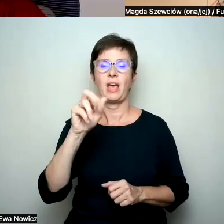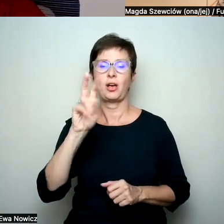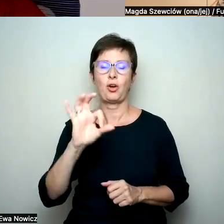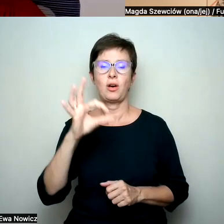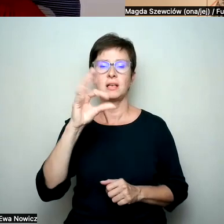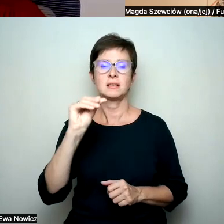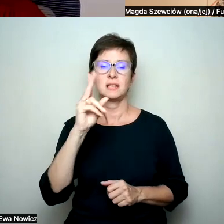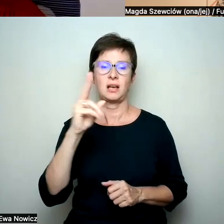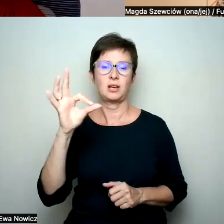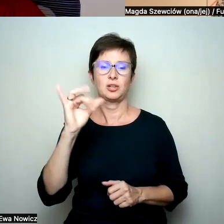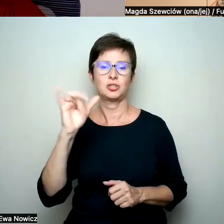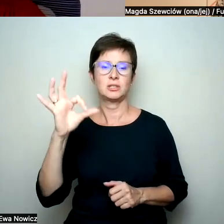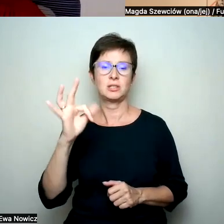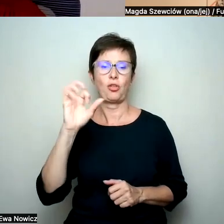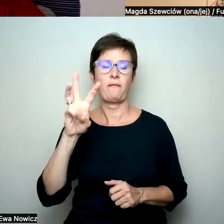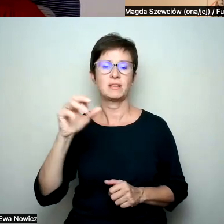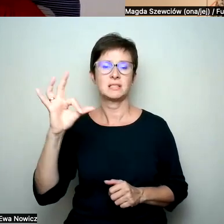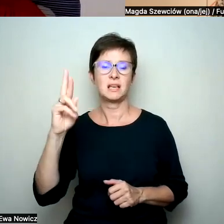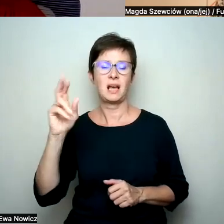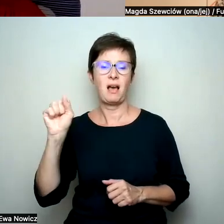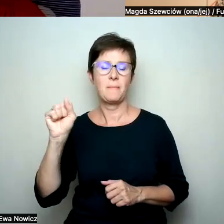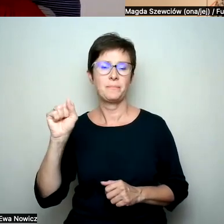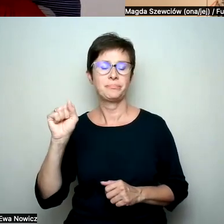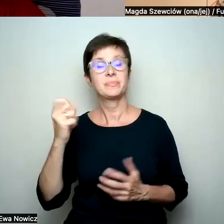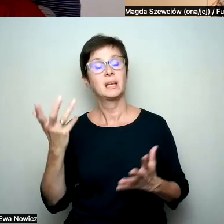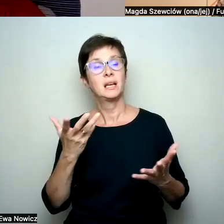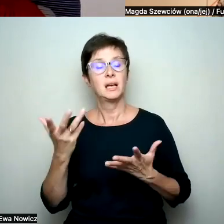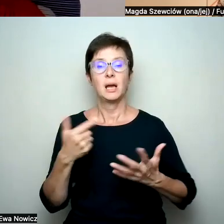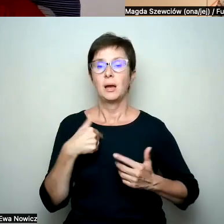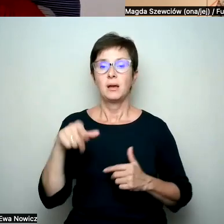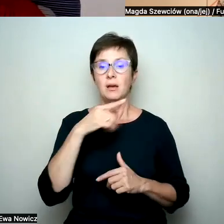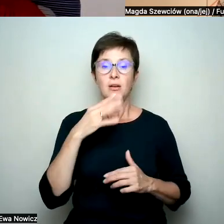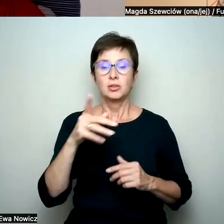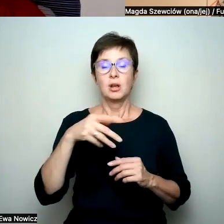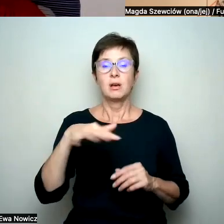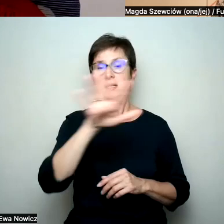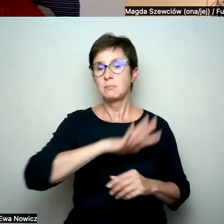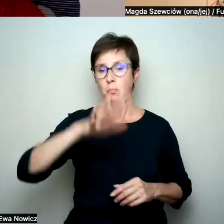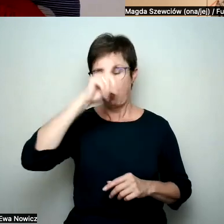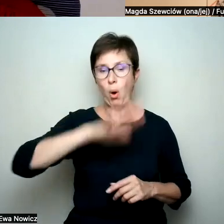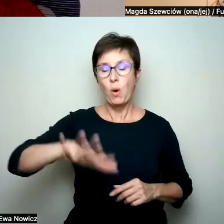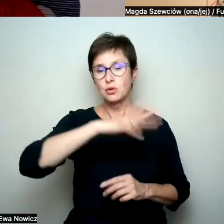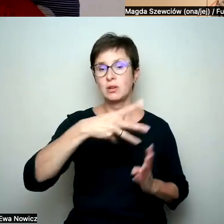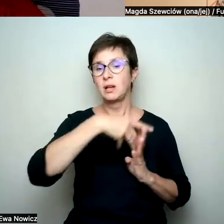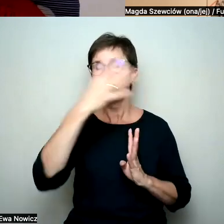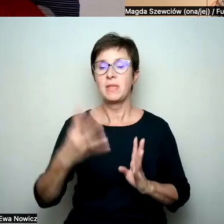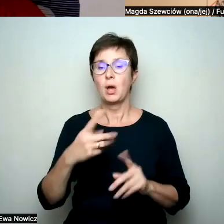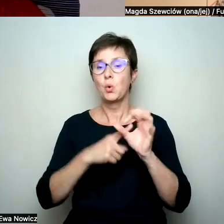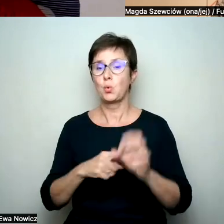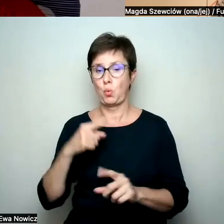która mówi o tym, że społeczność LGBTQ+, powinna